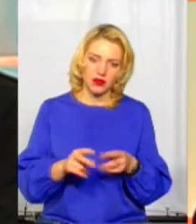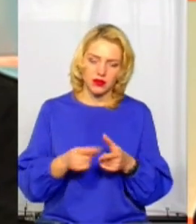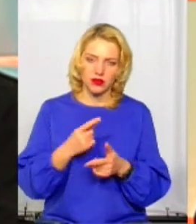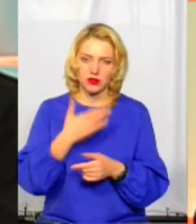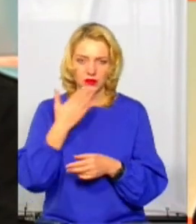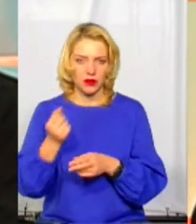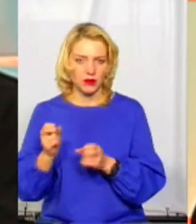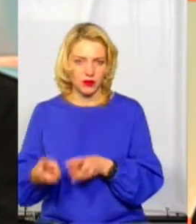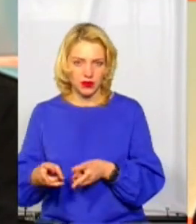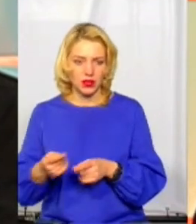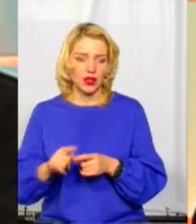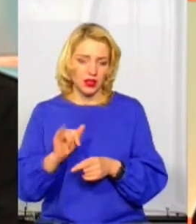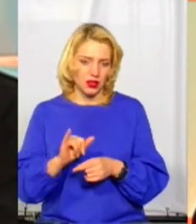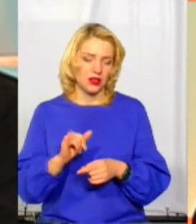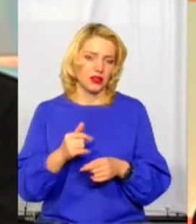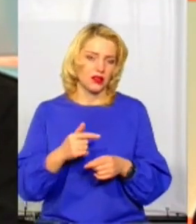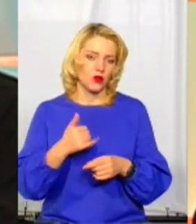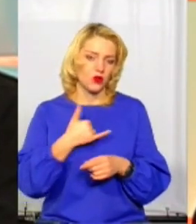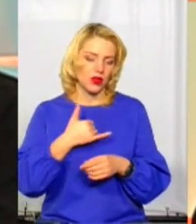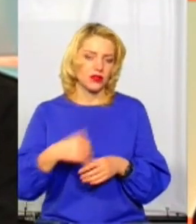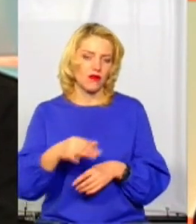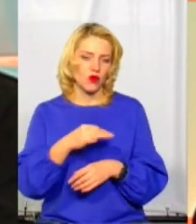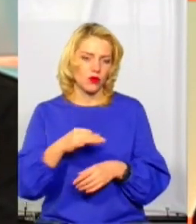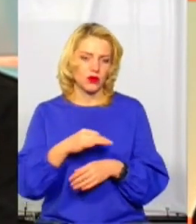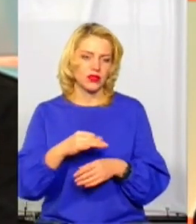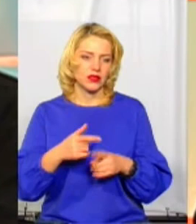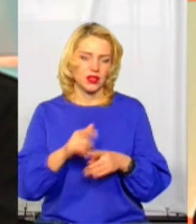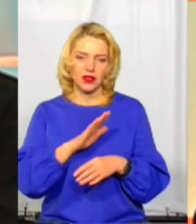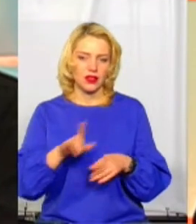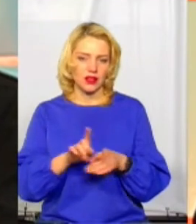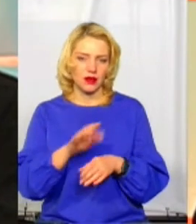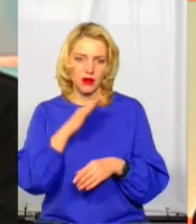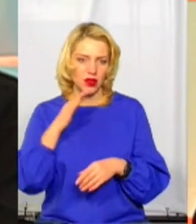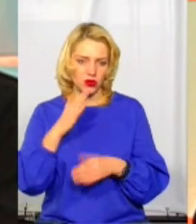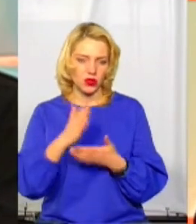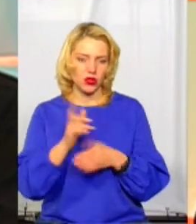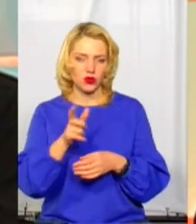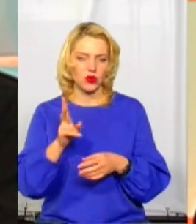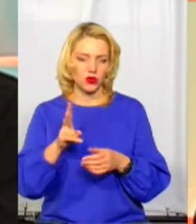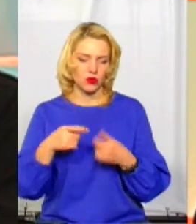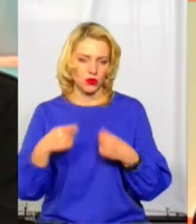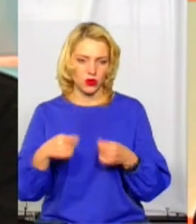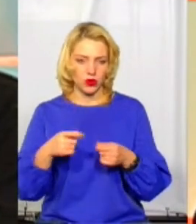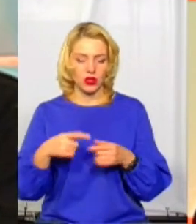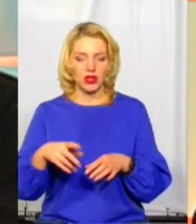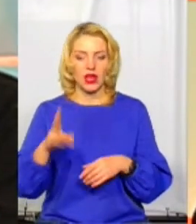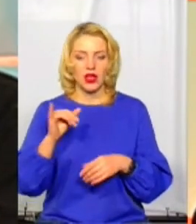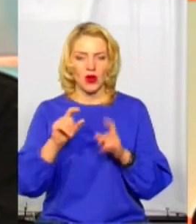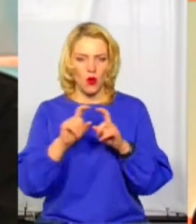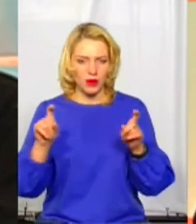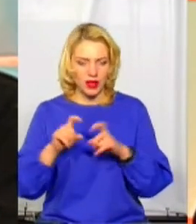Фактично, в нас в області не так багато суб'єктів господарювання, які здійснюють продаж піротехнічних виробів. Всі вони були перевірені.